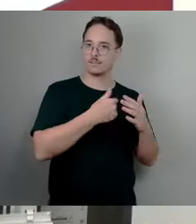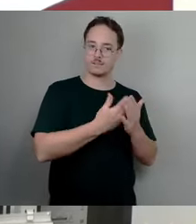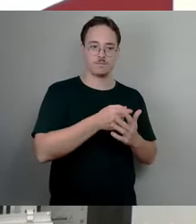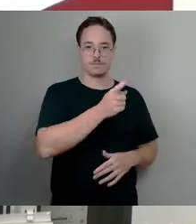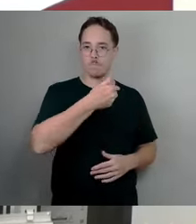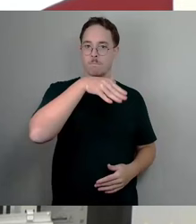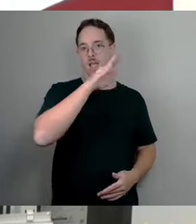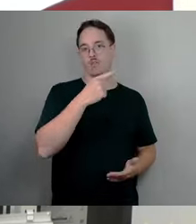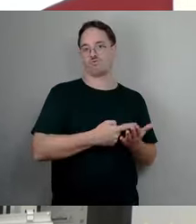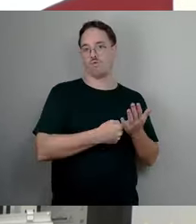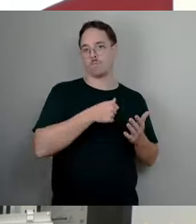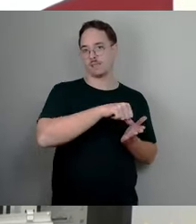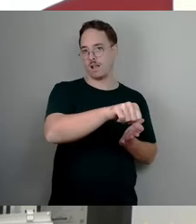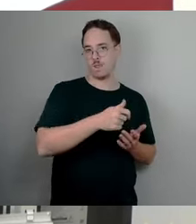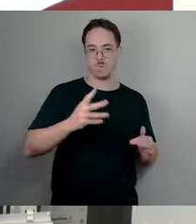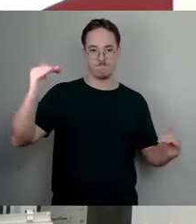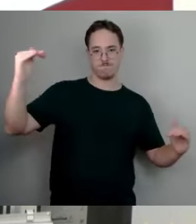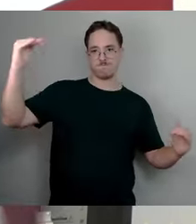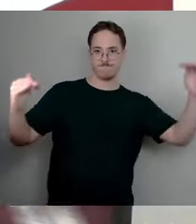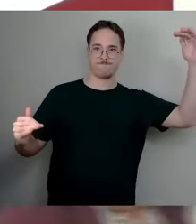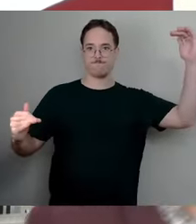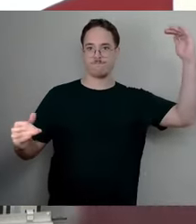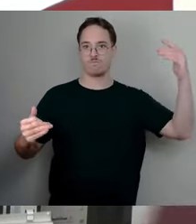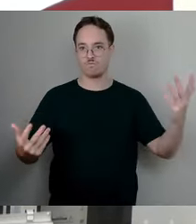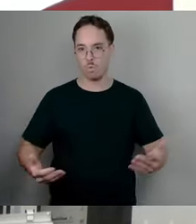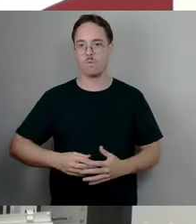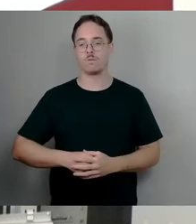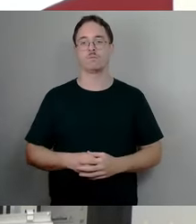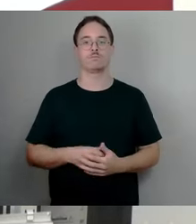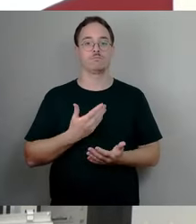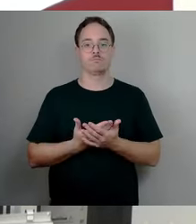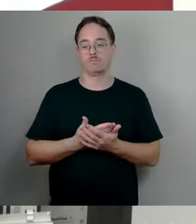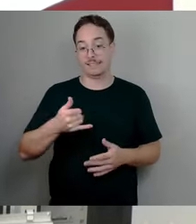selbst für dieses eine Jahr werden wir nicht zustimmen. Vielen Dank für die Aufmerksamkeit.